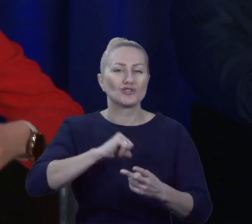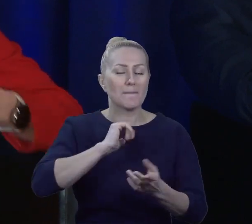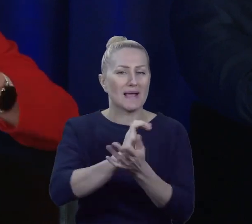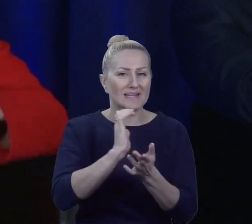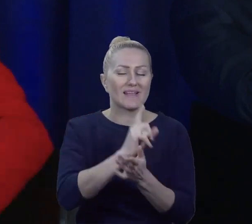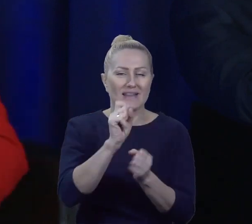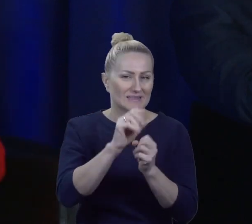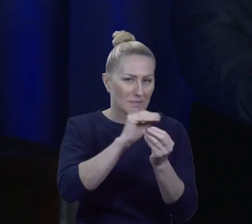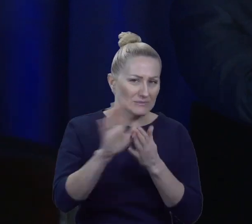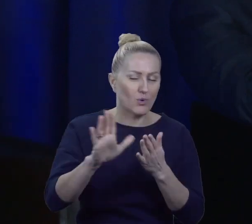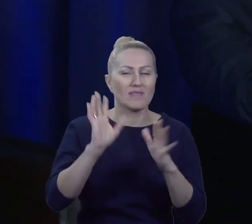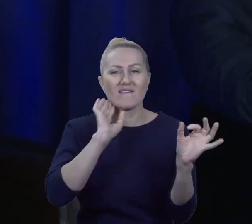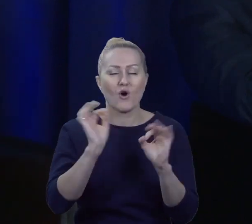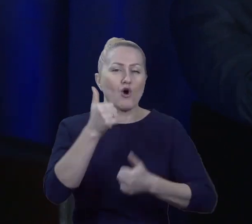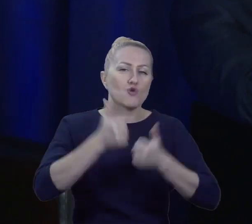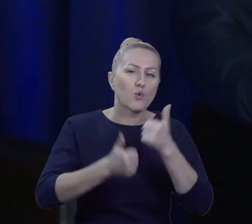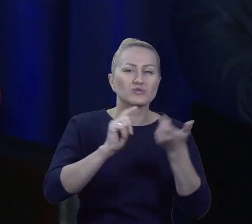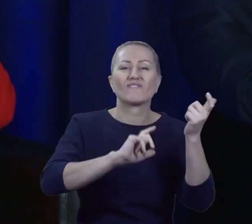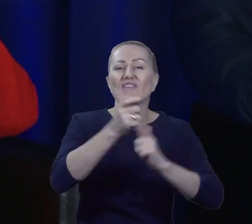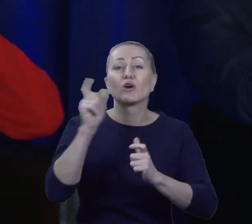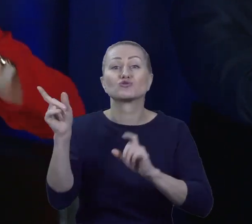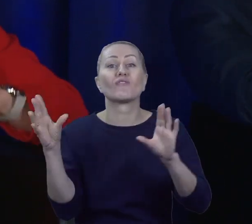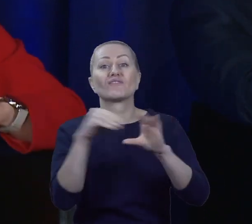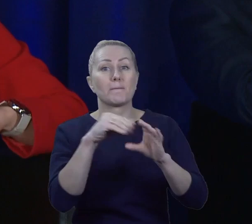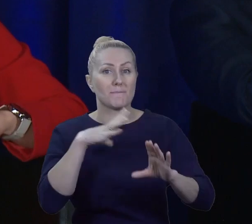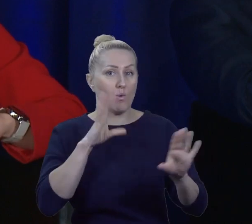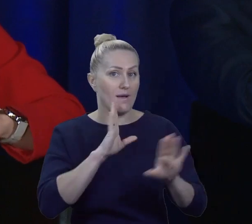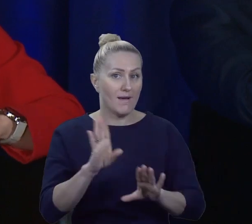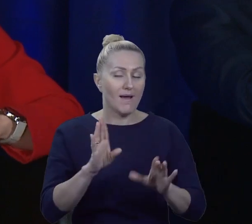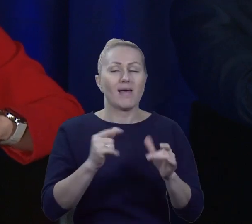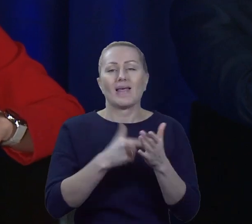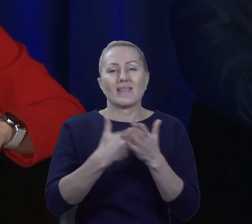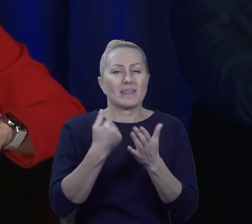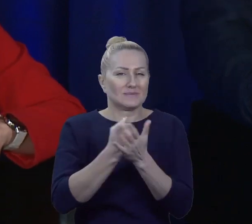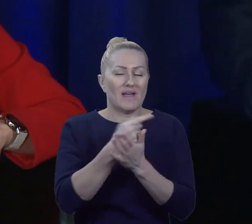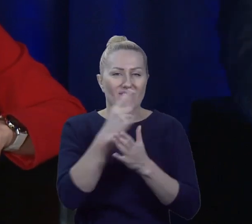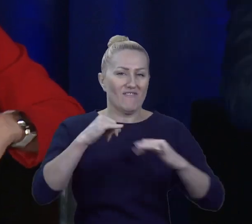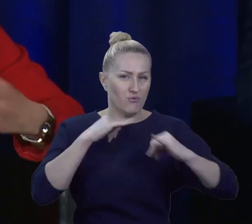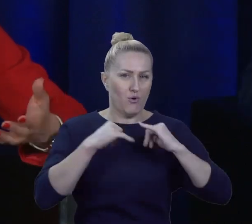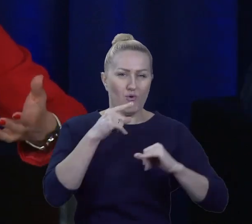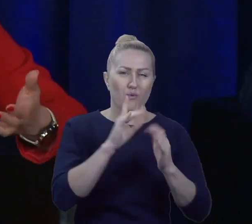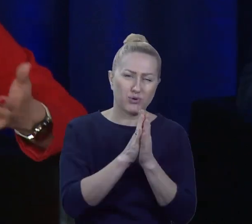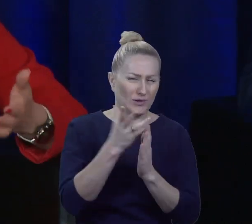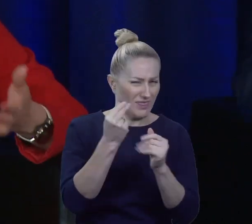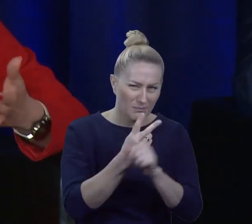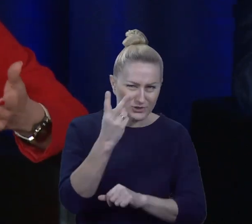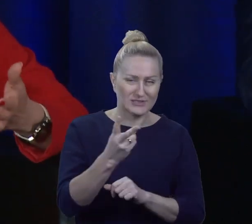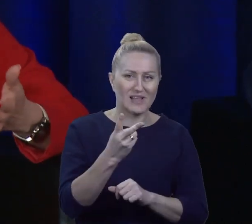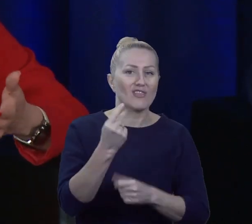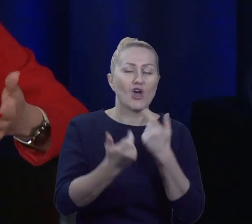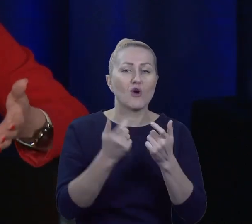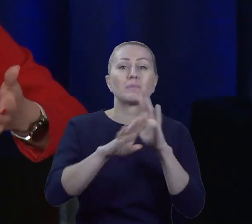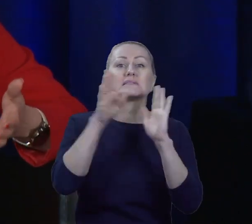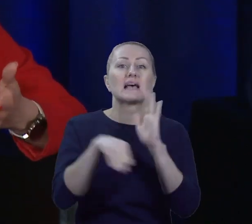informacji o jakichś konkursach, wydarzeniach, w których brali udział, więc kwestia jest tego rodzaju, żeby ten włodarz po prostu nie przesadził i nie wypadał z lodówki z tej